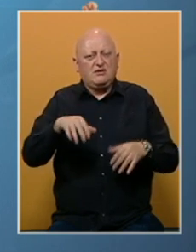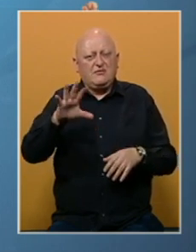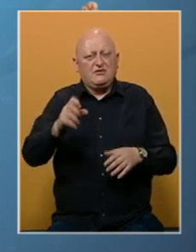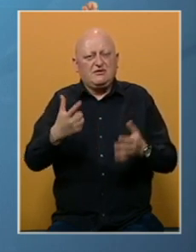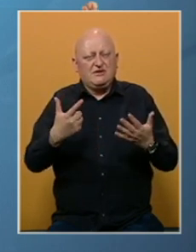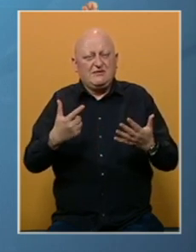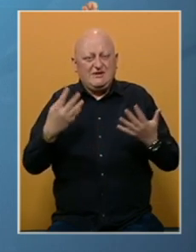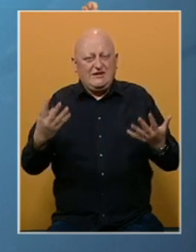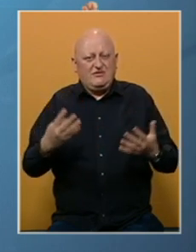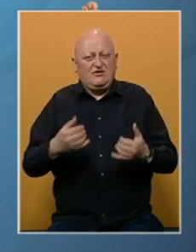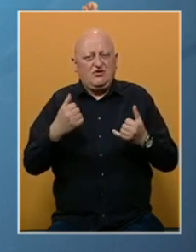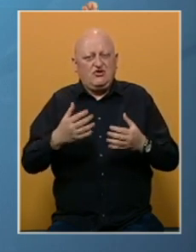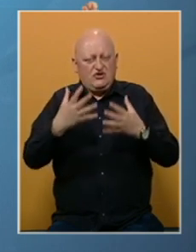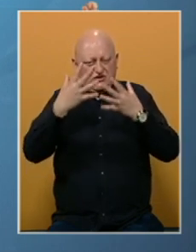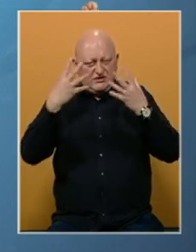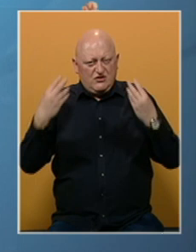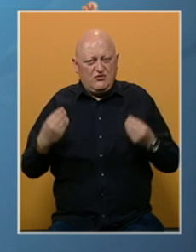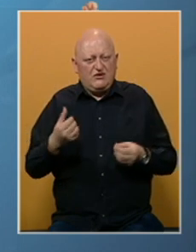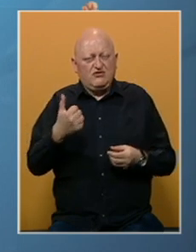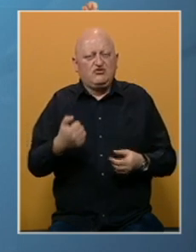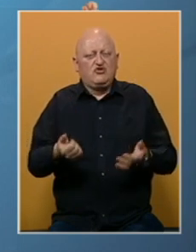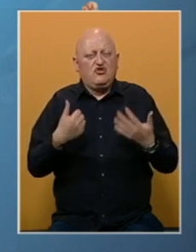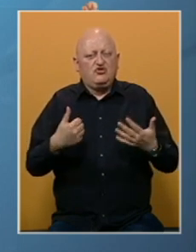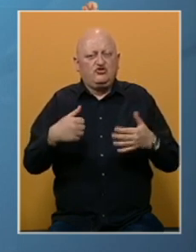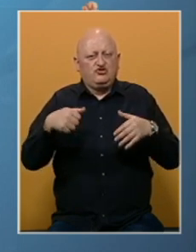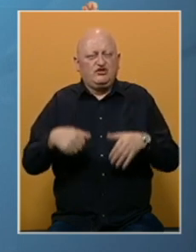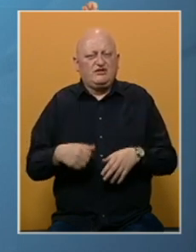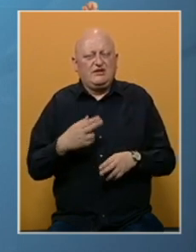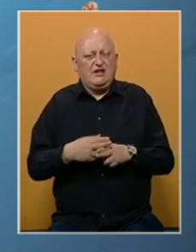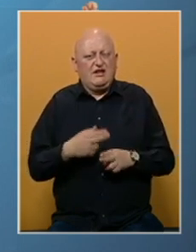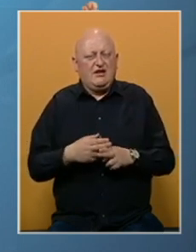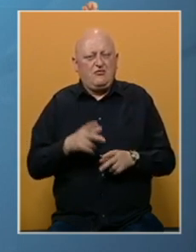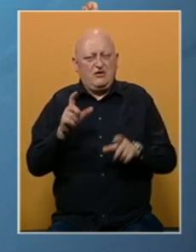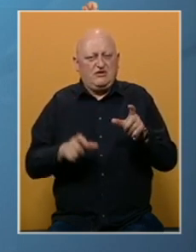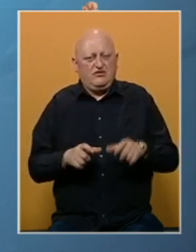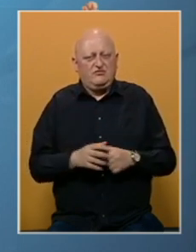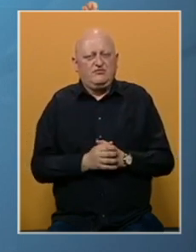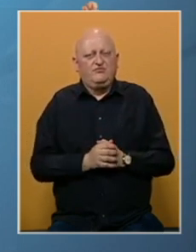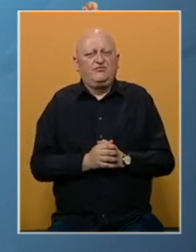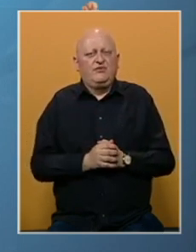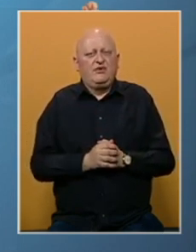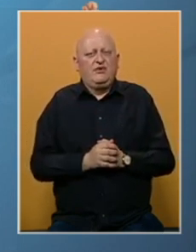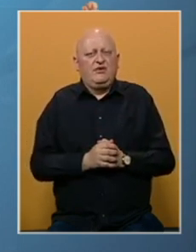.579. Do sad se oporavilo oko 160.000 oboljelih.